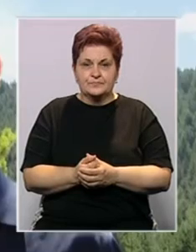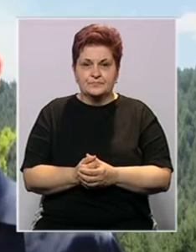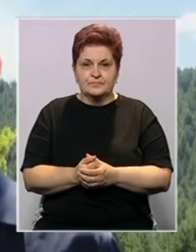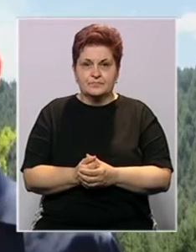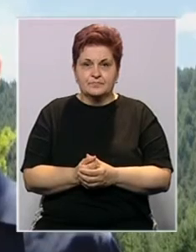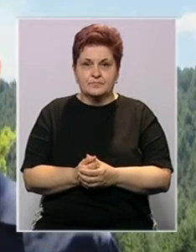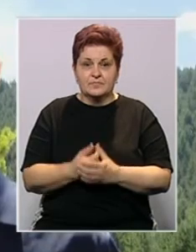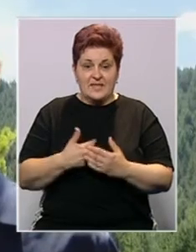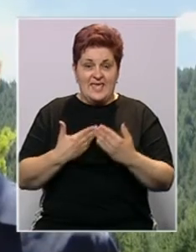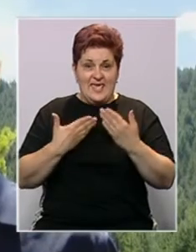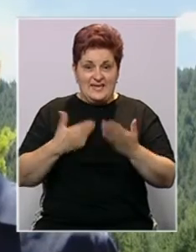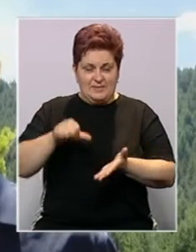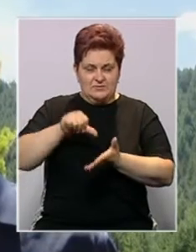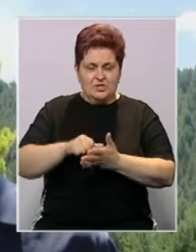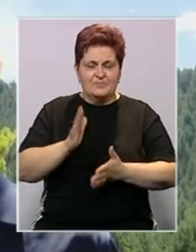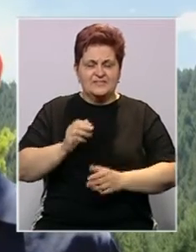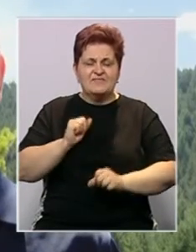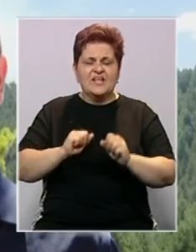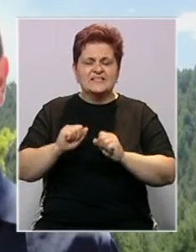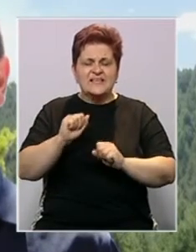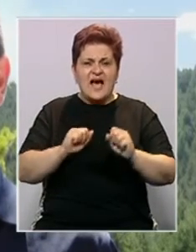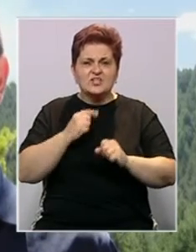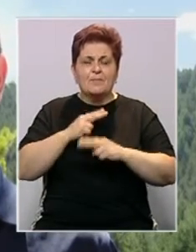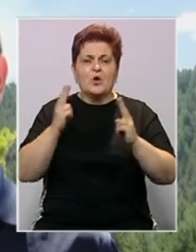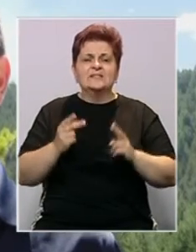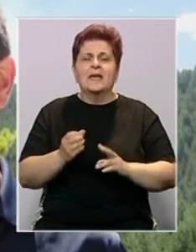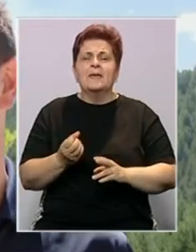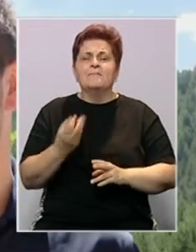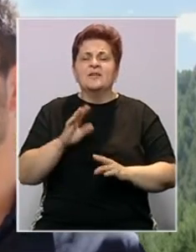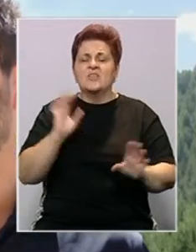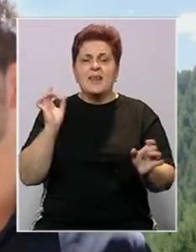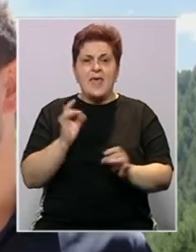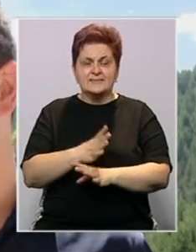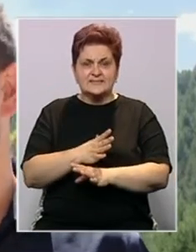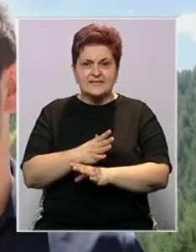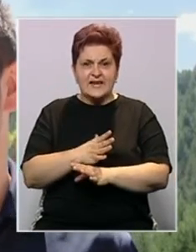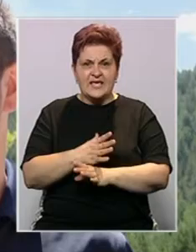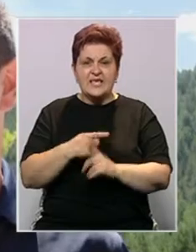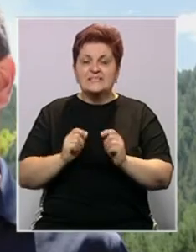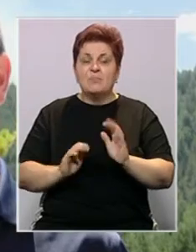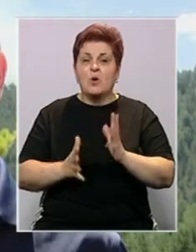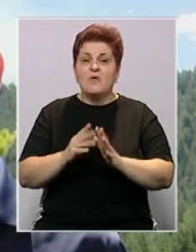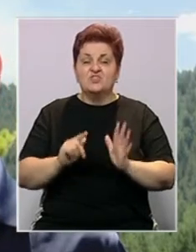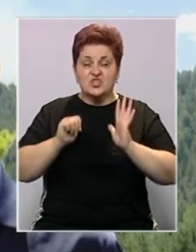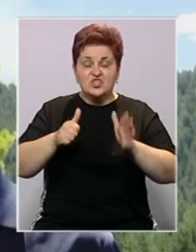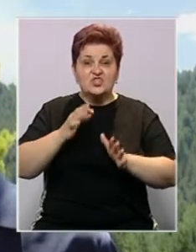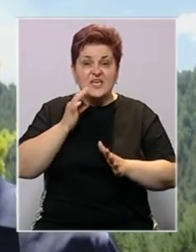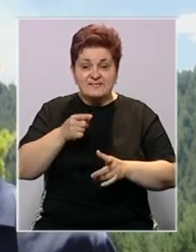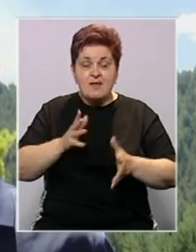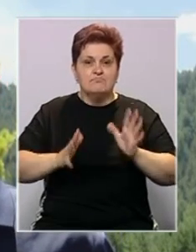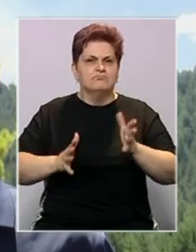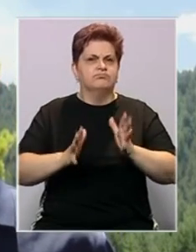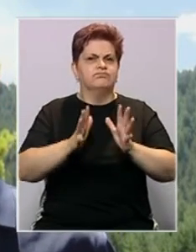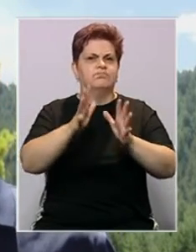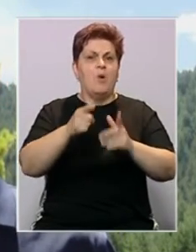Na predlog stožara civilne zaštite općine Posušje proglasio sam stanje prirodne nesrće, zbog požara koji je već šesti dan buktio ovdje